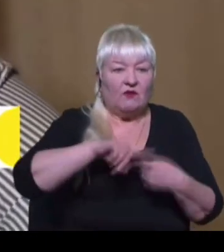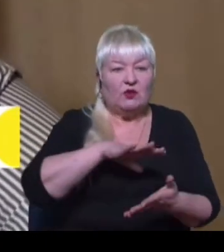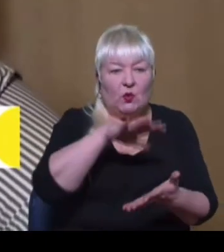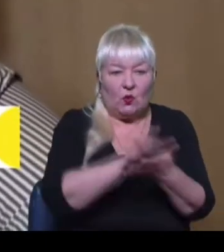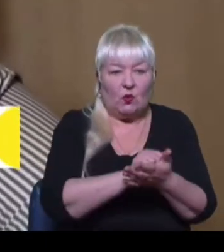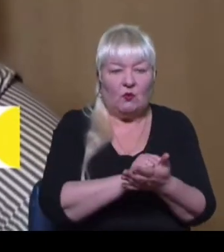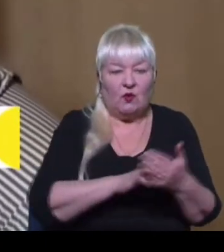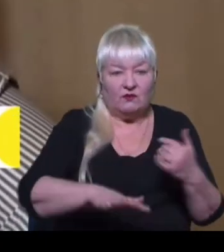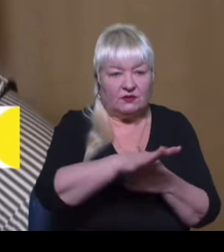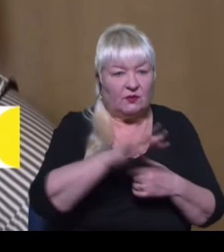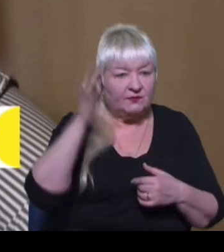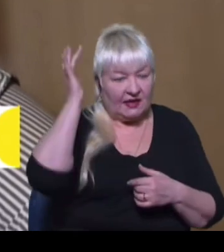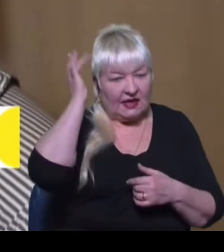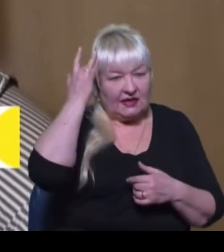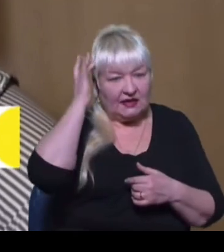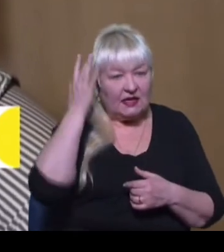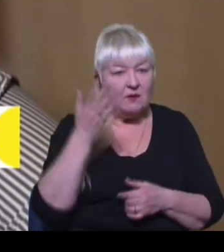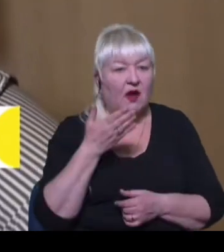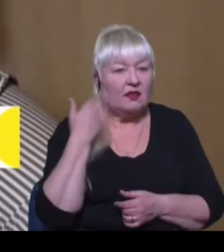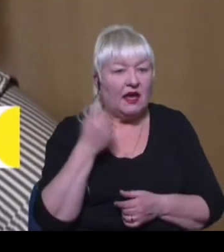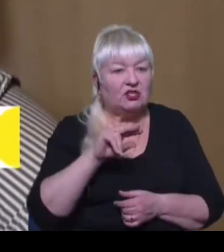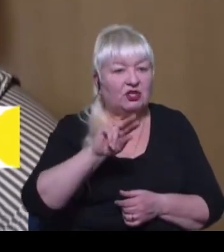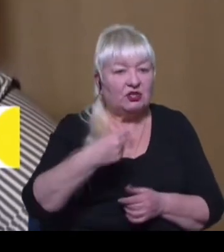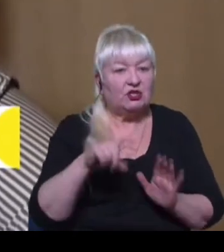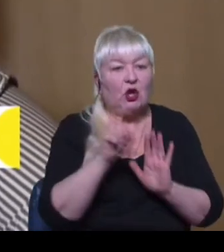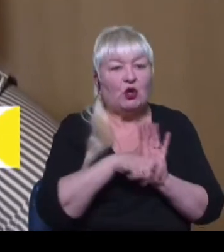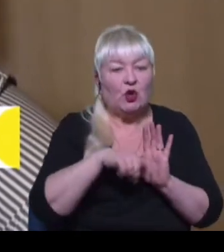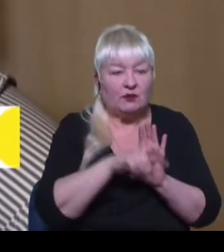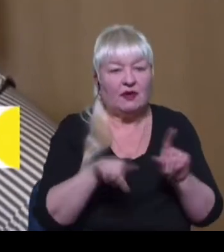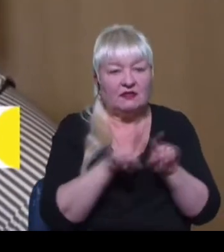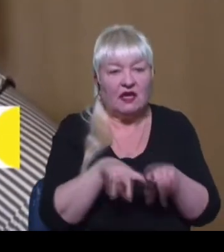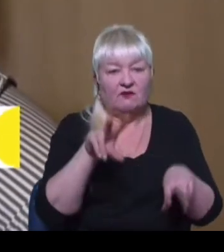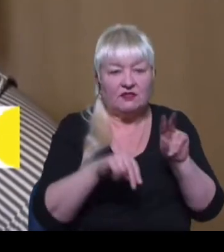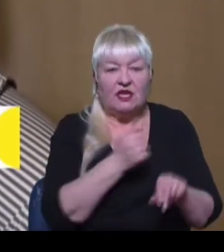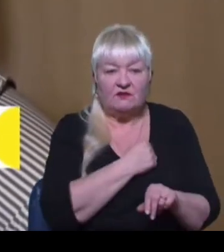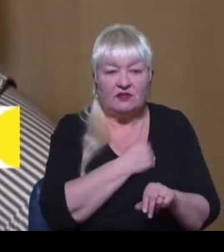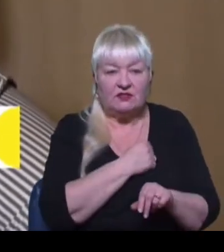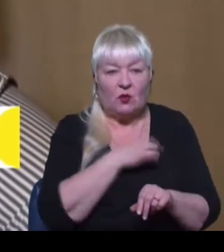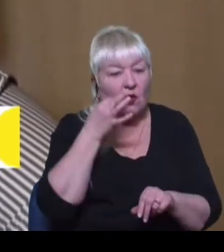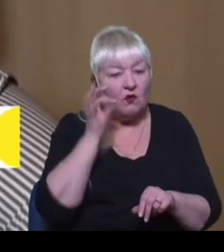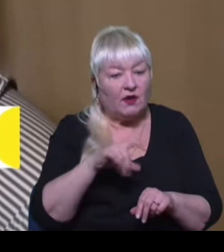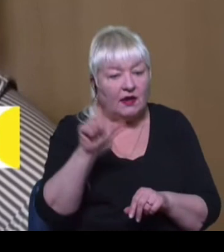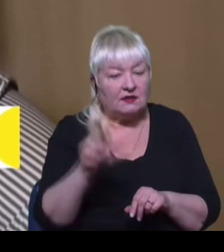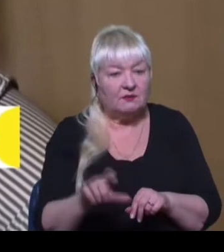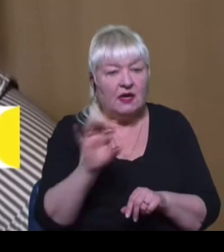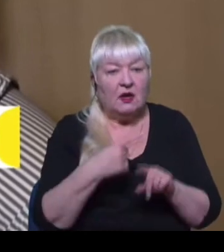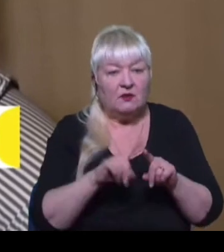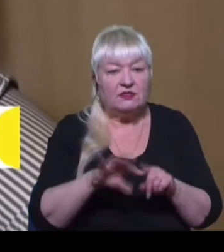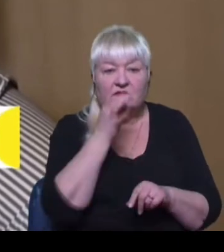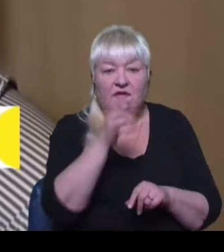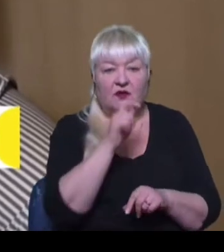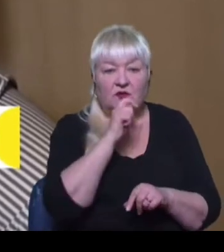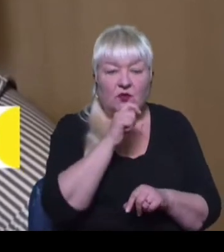територію Кримського півострова легше, ніж Донбас, так вважає військовий експерт Петро Черник. Про це військовий експерт сказав в інтерв'ю